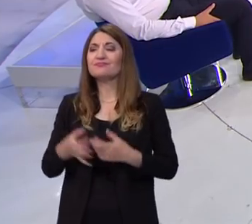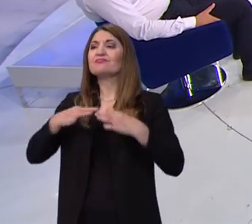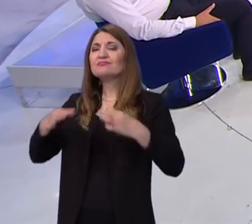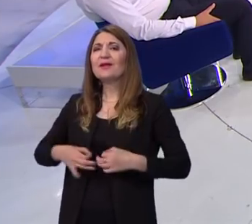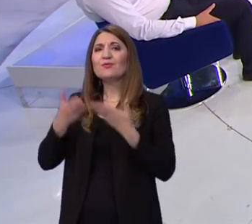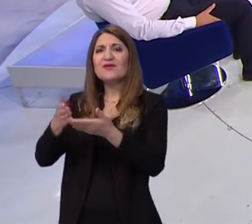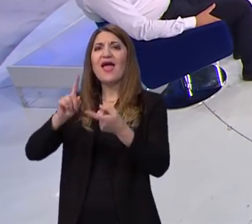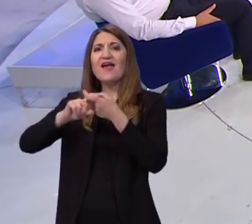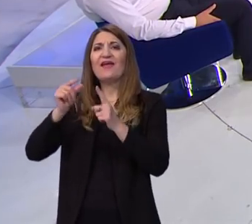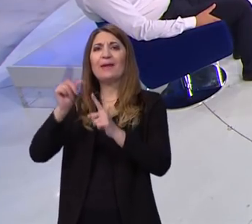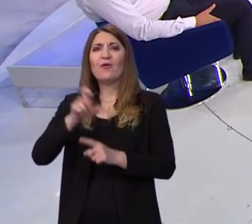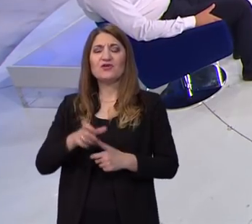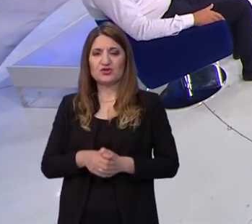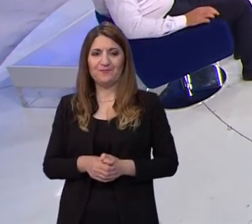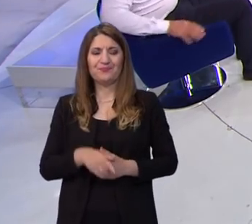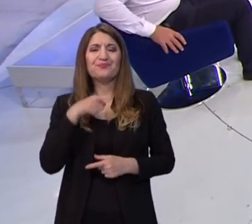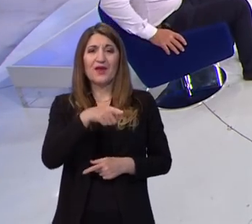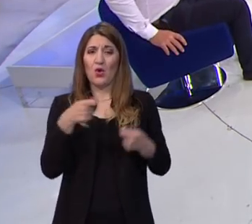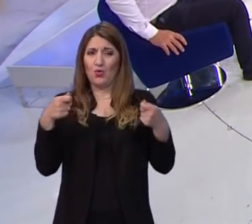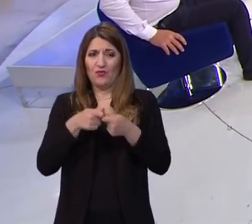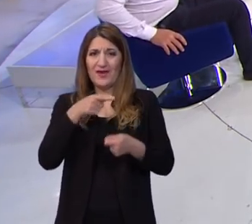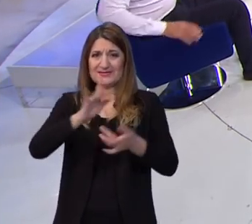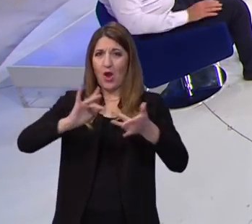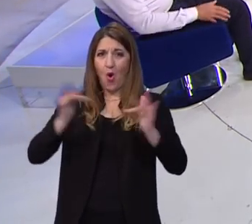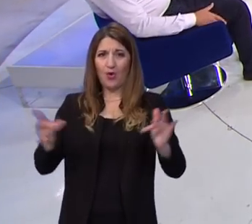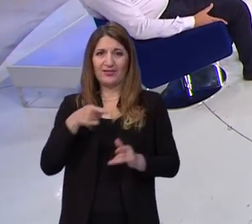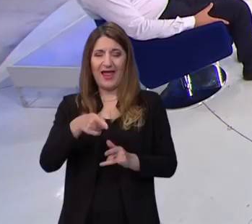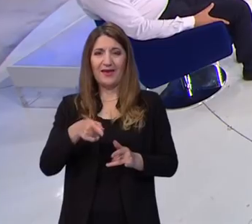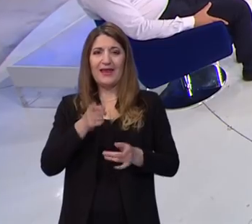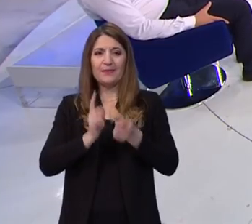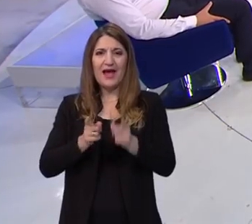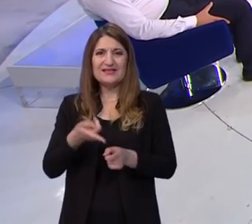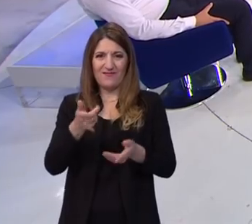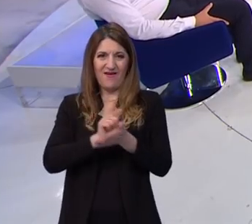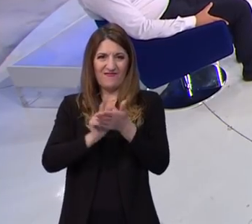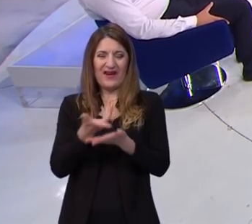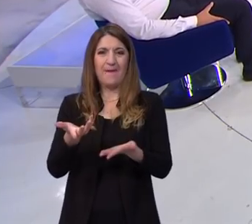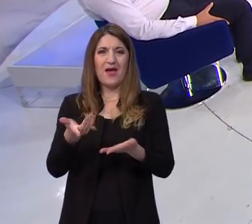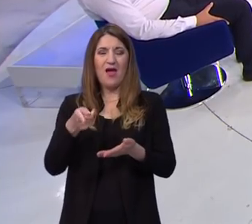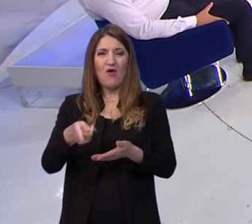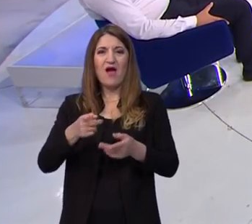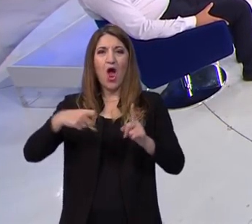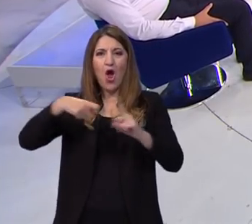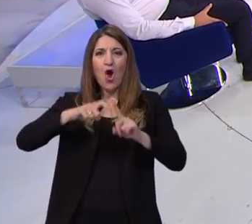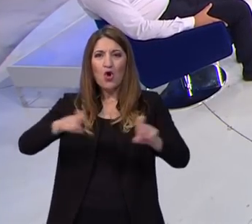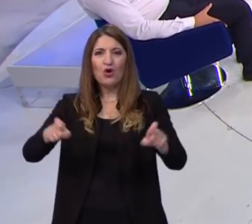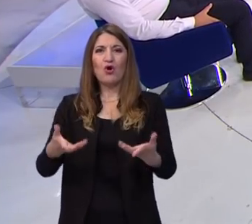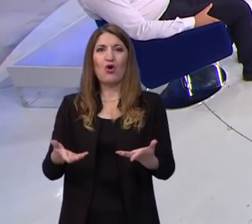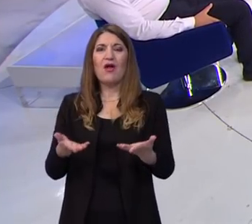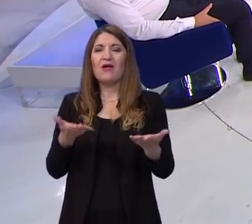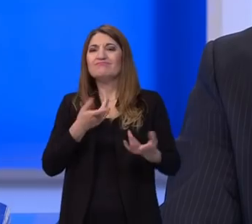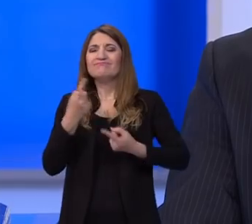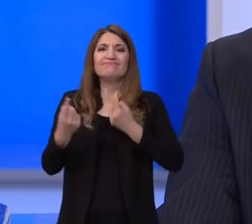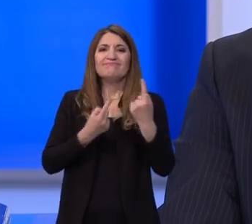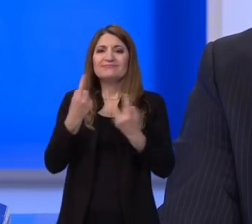komentira što se tiče online nastave. Kad se već dogodila korona i bila je nužna da uđe u škole i više je no što je očekivano.